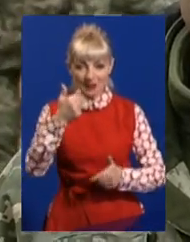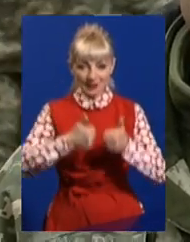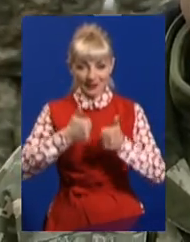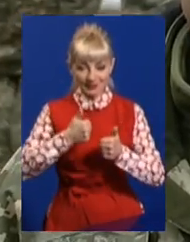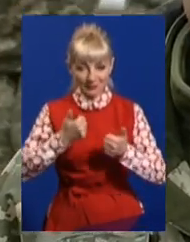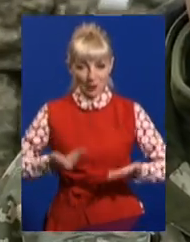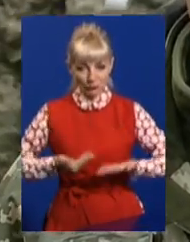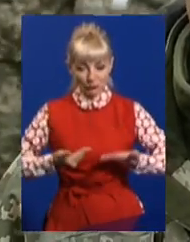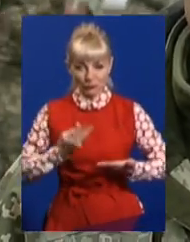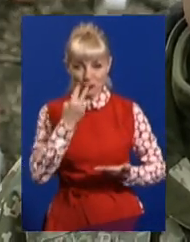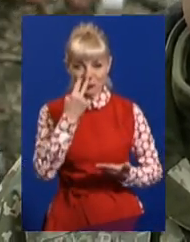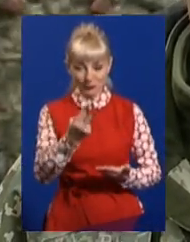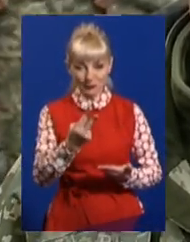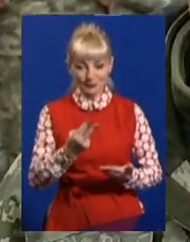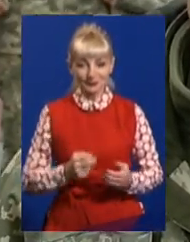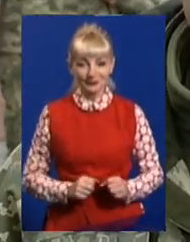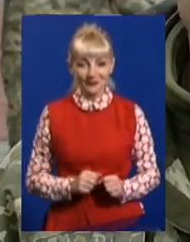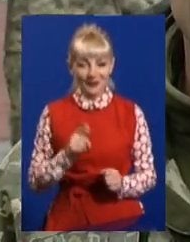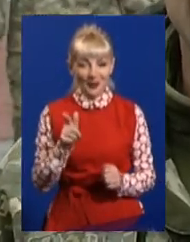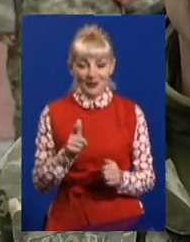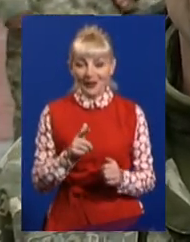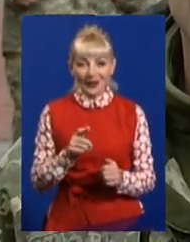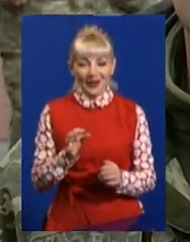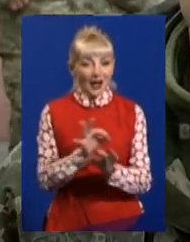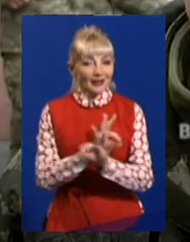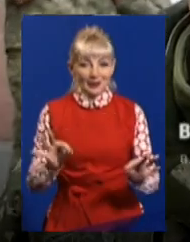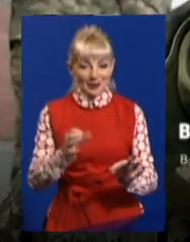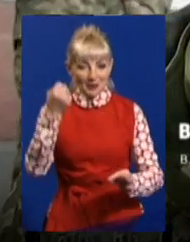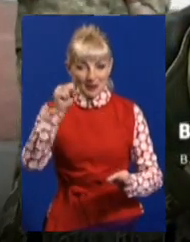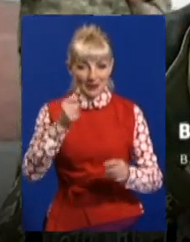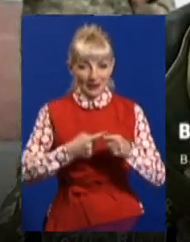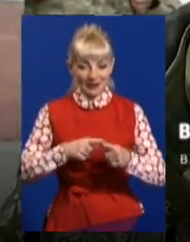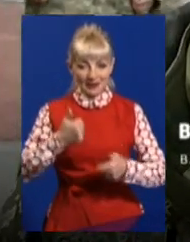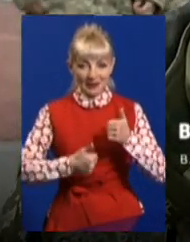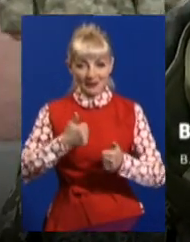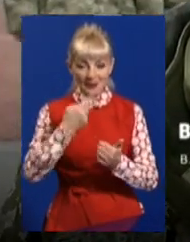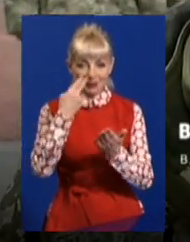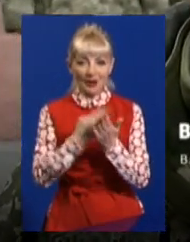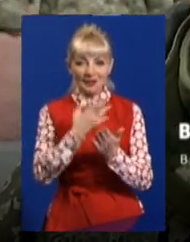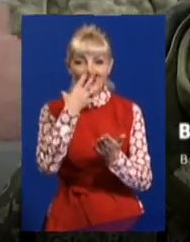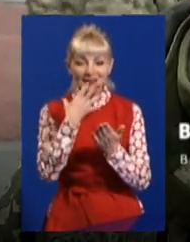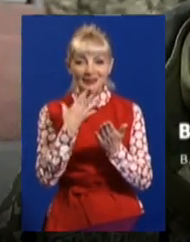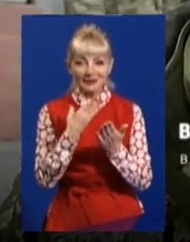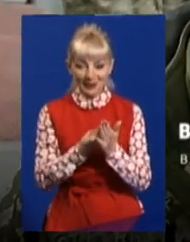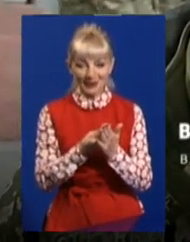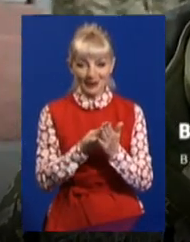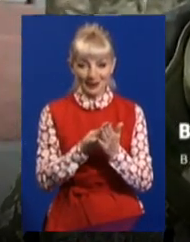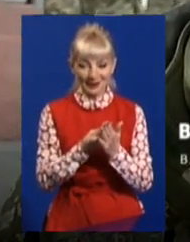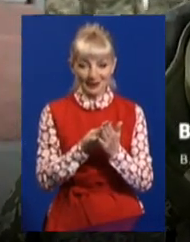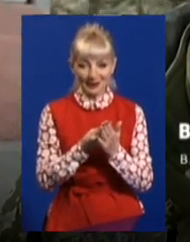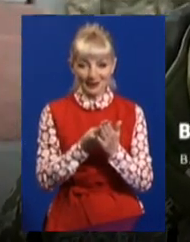Він тактично і класично виборов ці змагання, показав свої показники і переборов